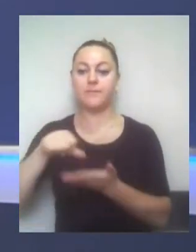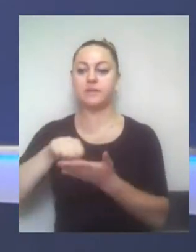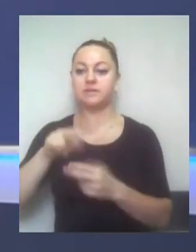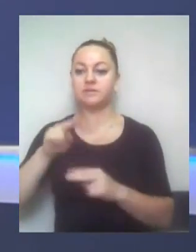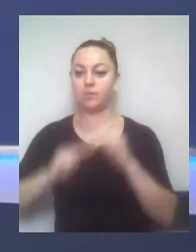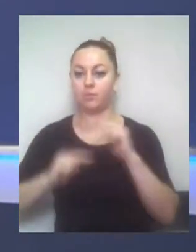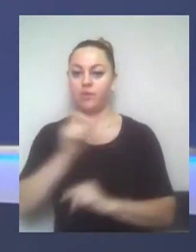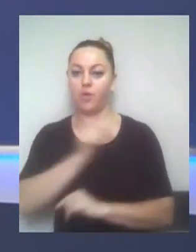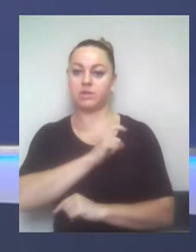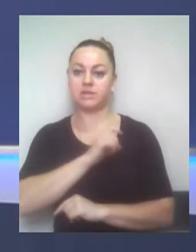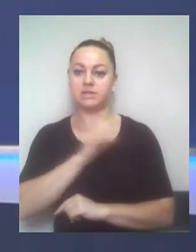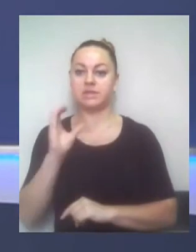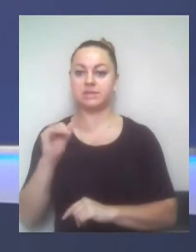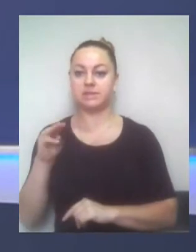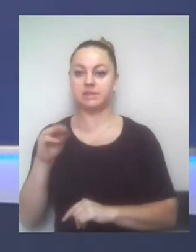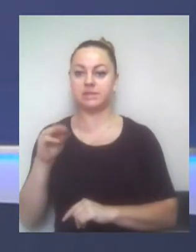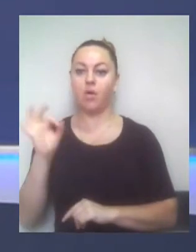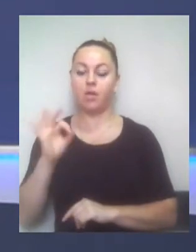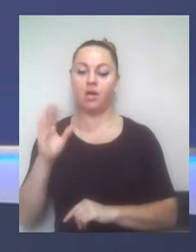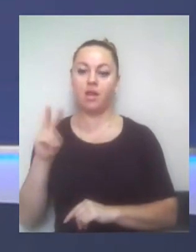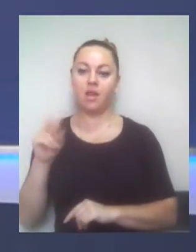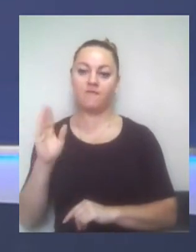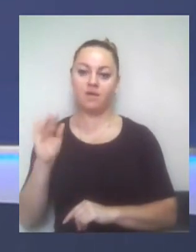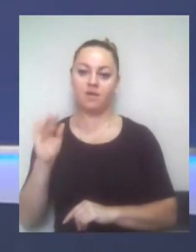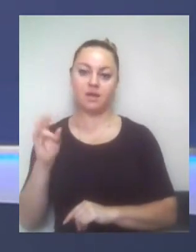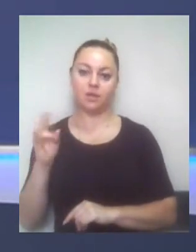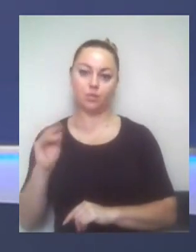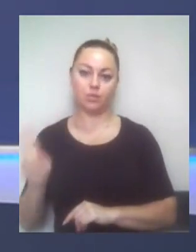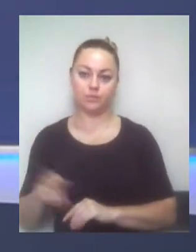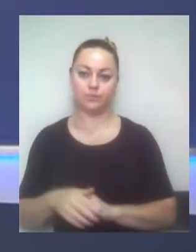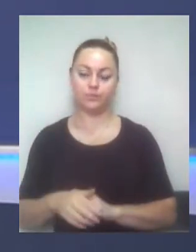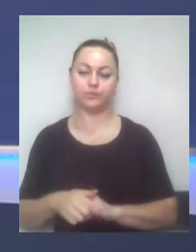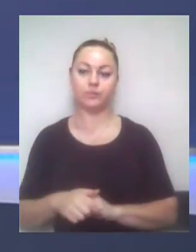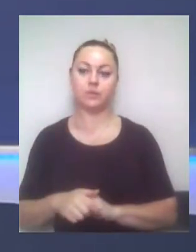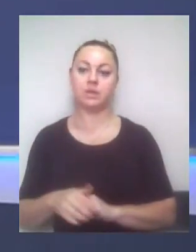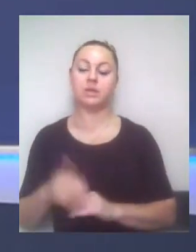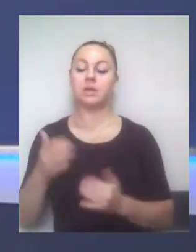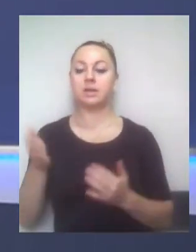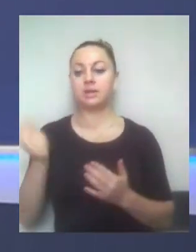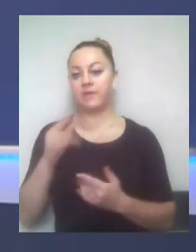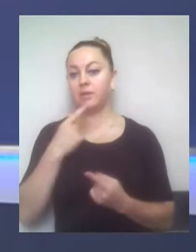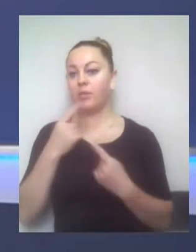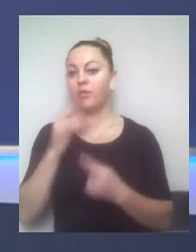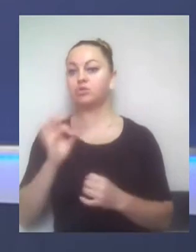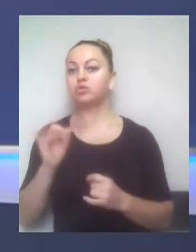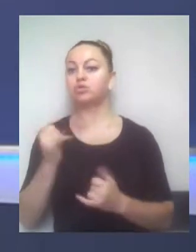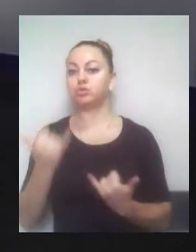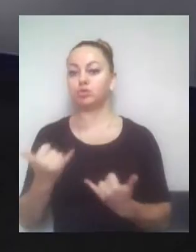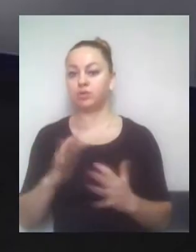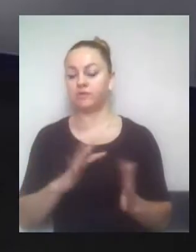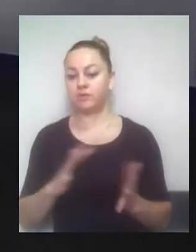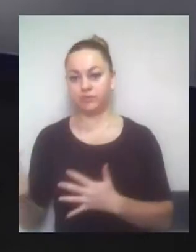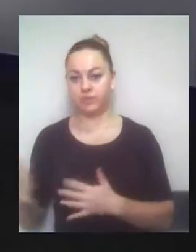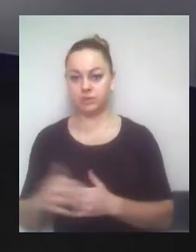«Одеса-Сіті» Олег Лавренюк. Отже, давайте почнемо з того, що сьогодні відбувалося. Як ви бачите ситуацію?